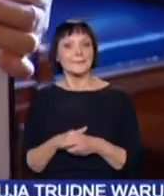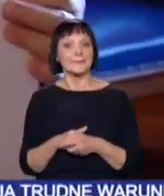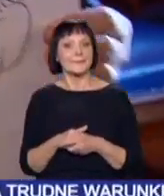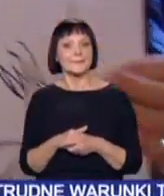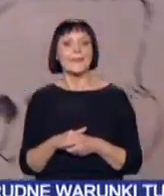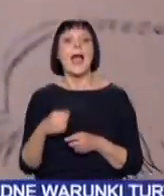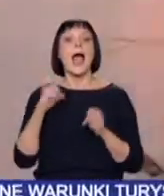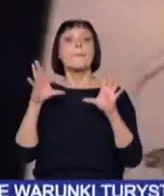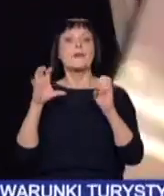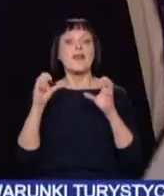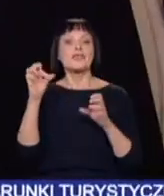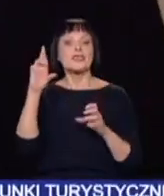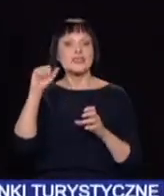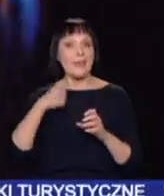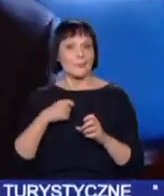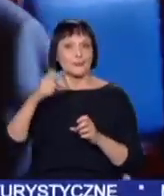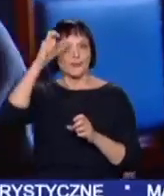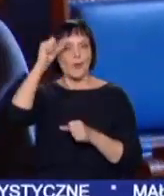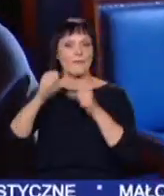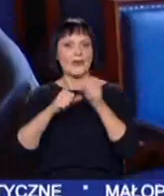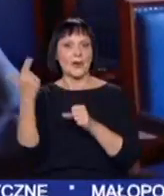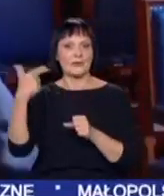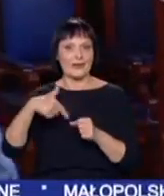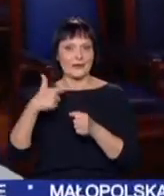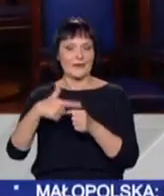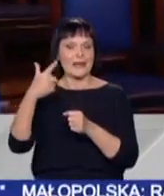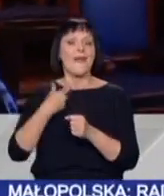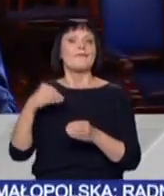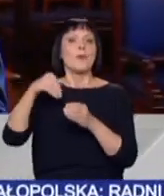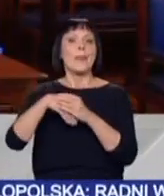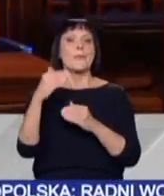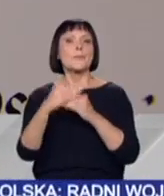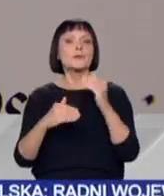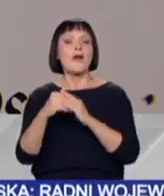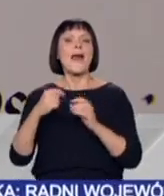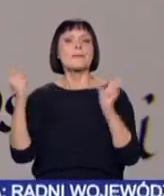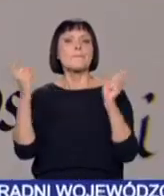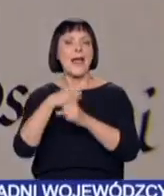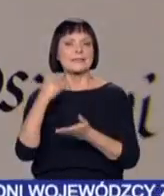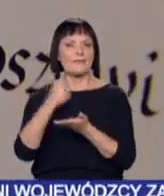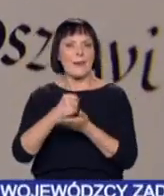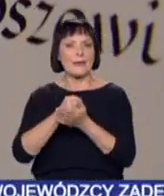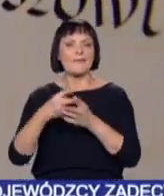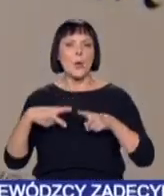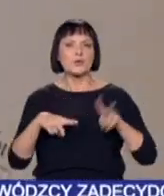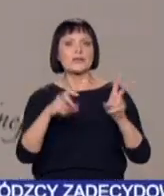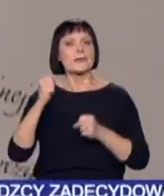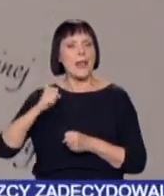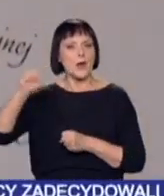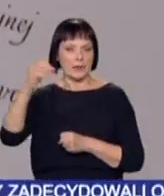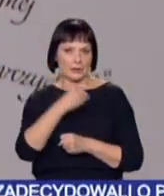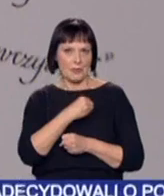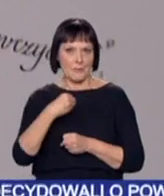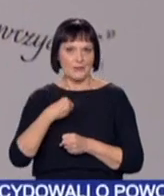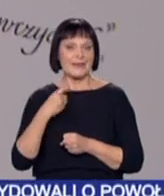Profesor Adam Strzębosz, człowiekiem roku 2023 za wkład w budowanie państwa prawa i tworzenie podstaw ustrojowych demokratycznej Polski.